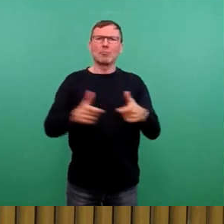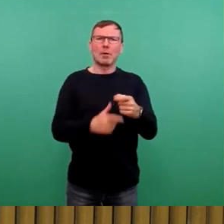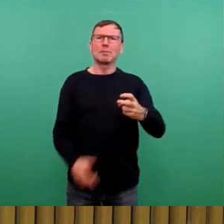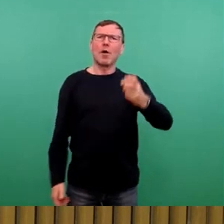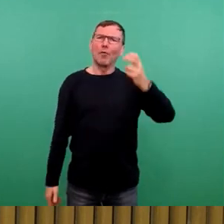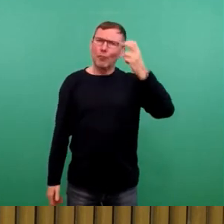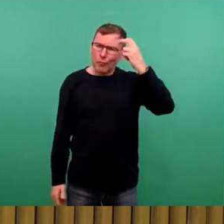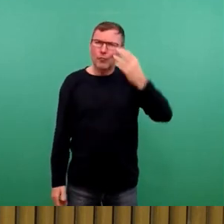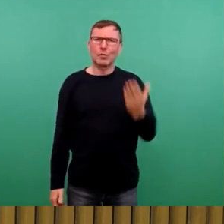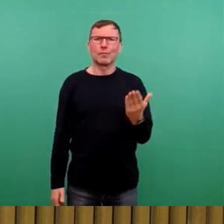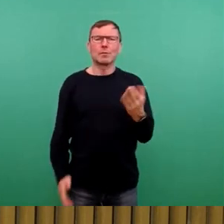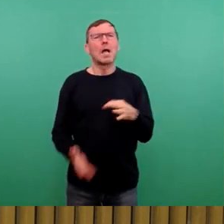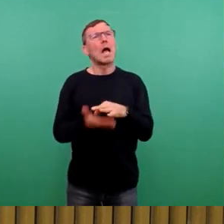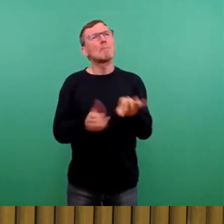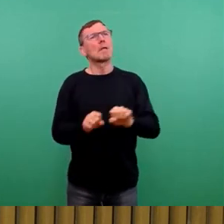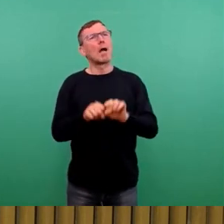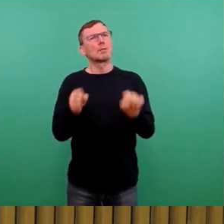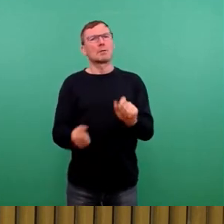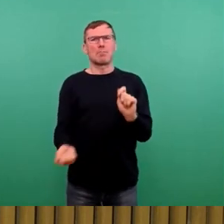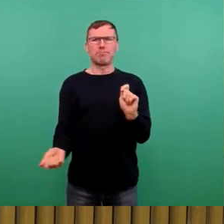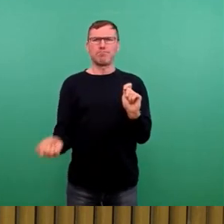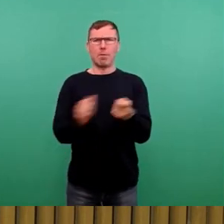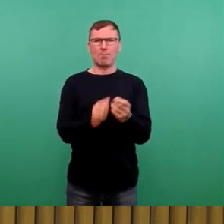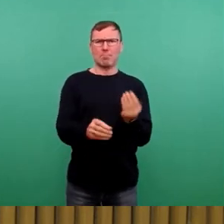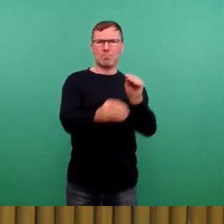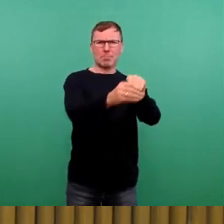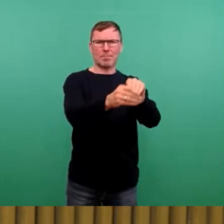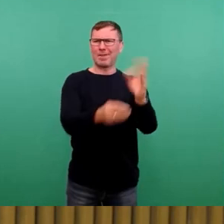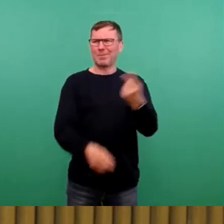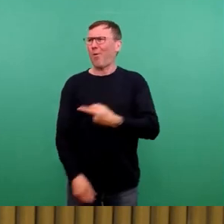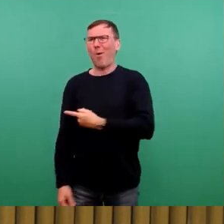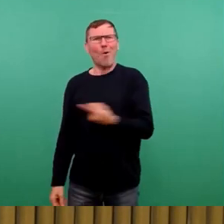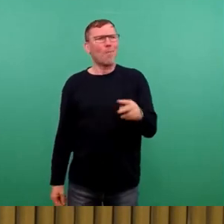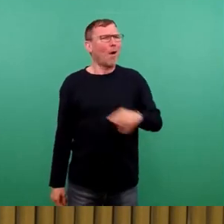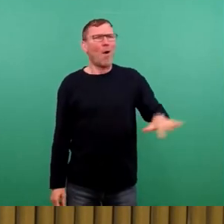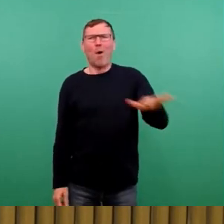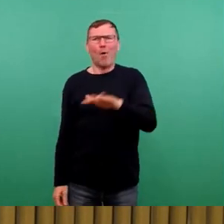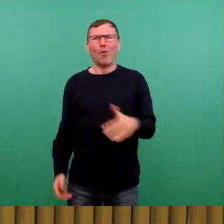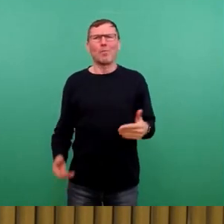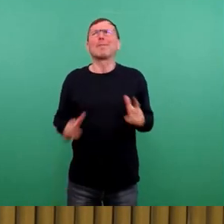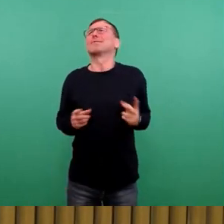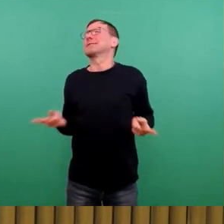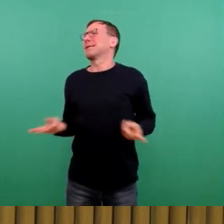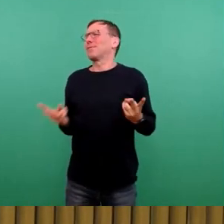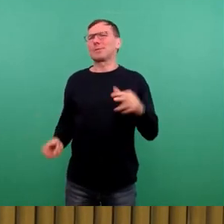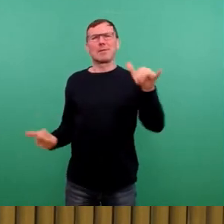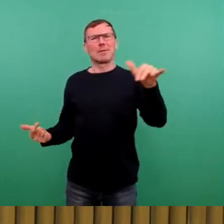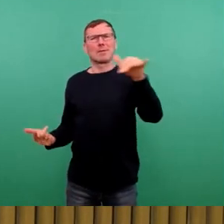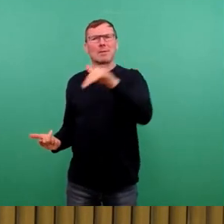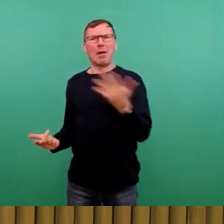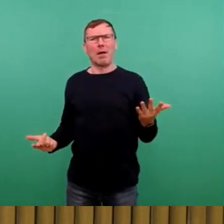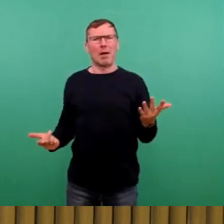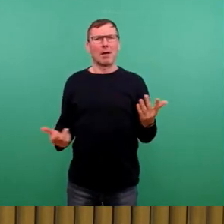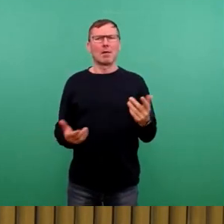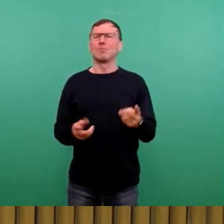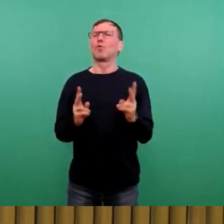Bezahlsysteme umgestellt worden sind, wie man sie überall in Europa auch wie selbstverständlich findet. Nämlich, dass man mit einer